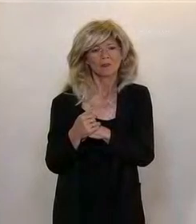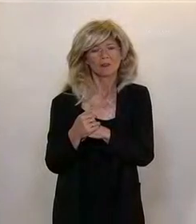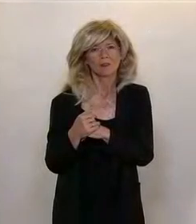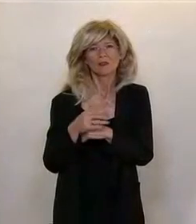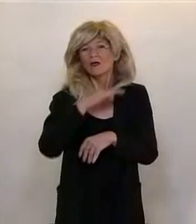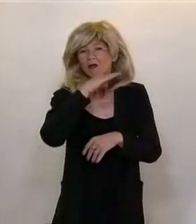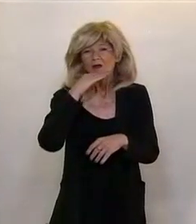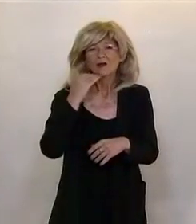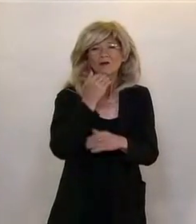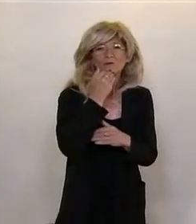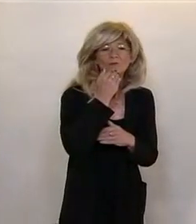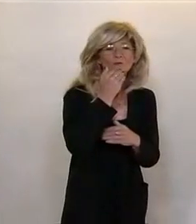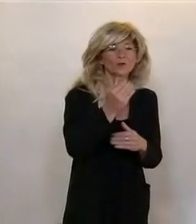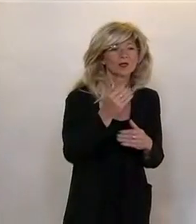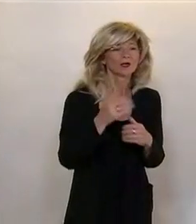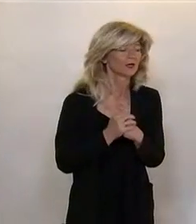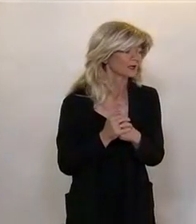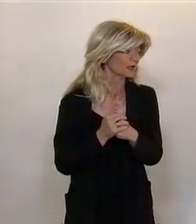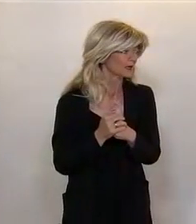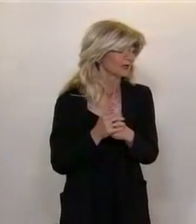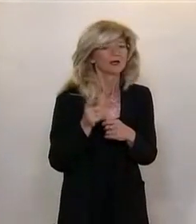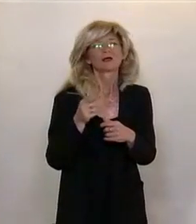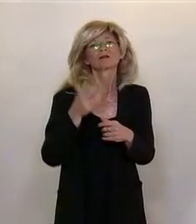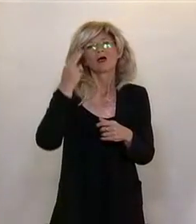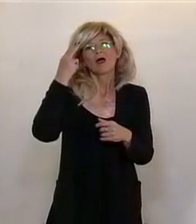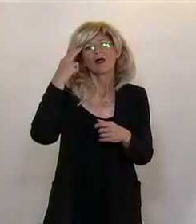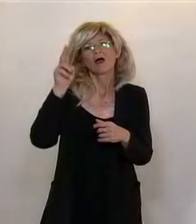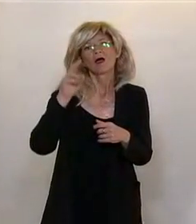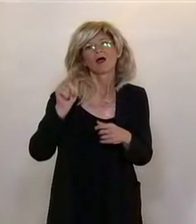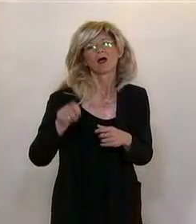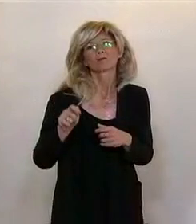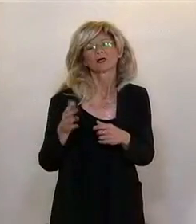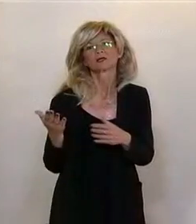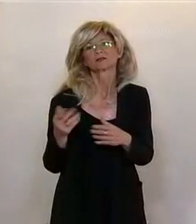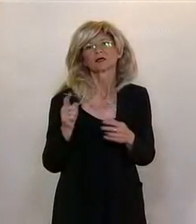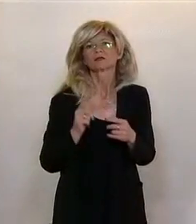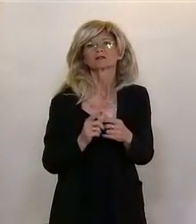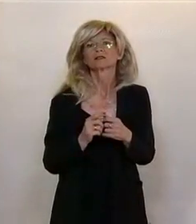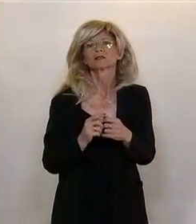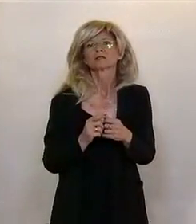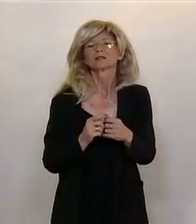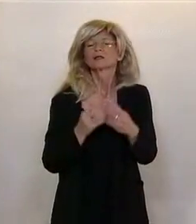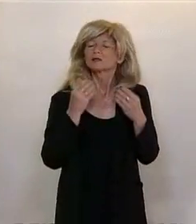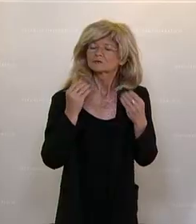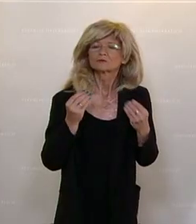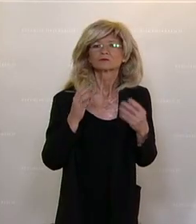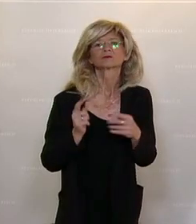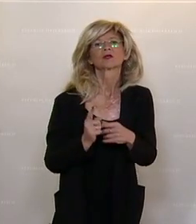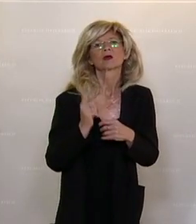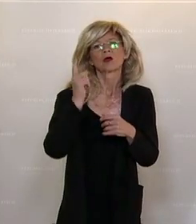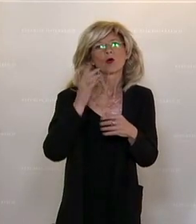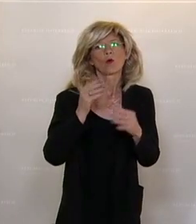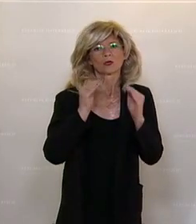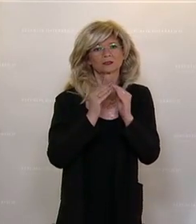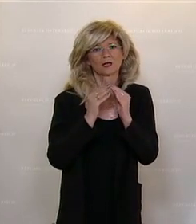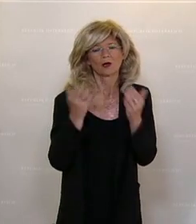Vielen Dank, Herr Präsident, geschätzte Herr Bundesminister, Hohes Haus. Herr Bundesminister, ich darf noch einmal auf den vorletzten